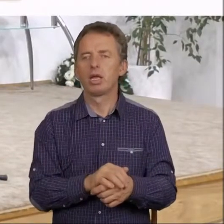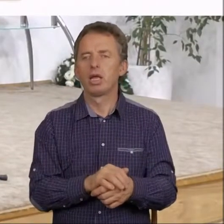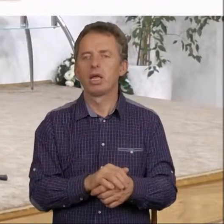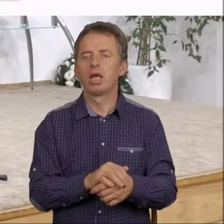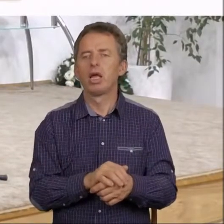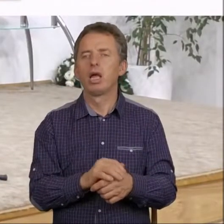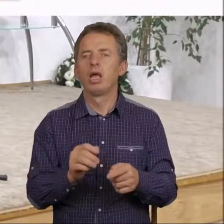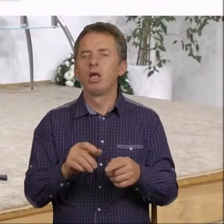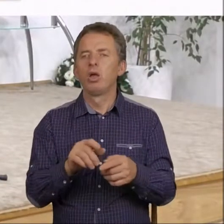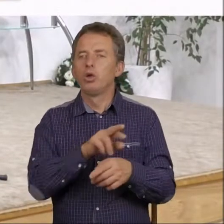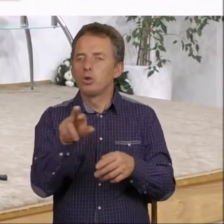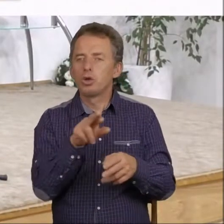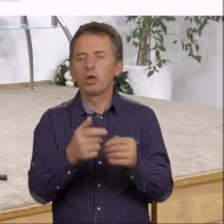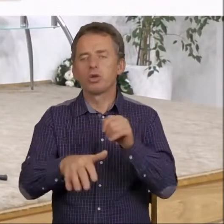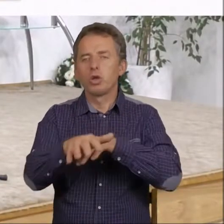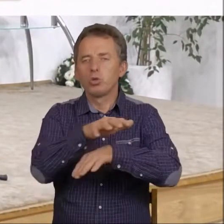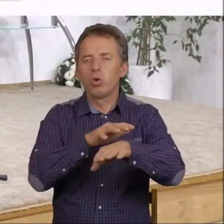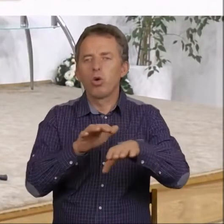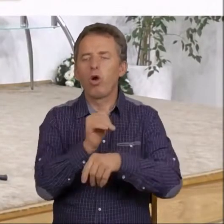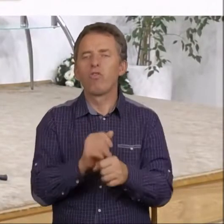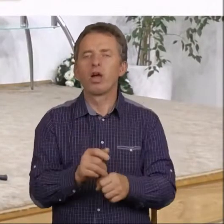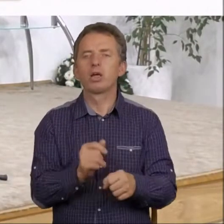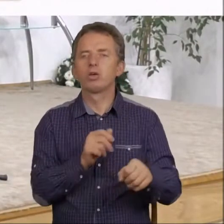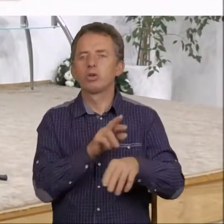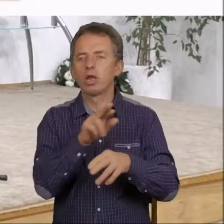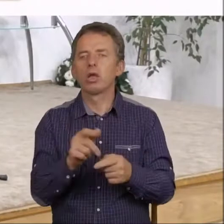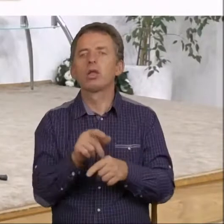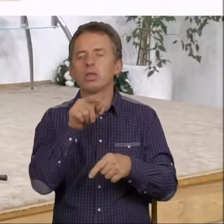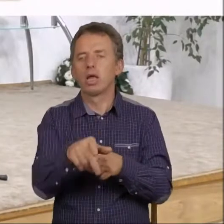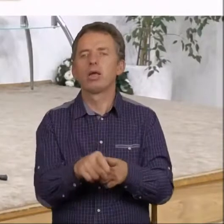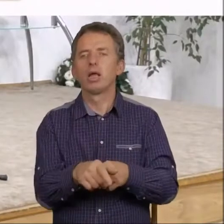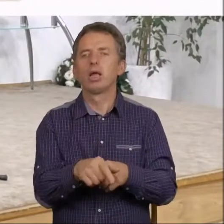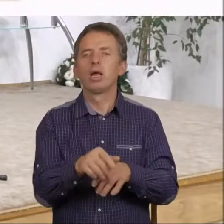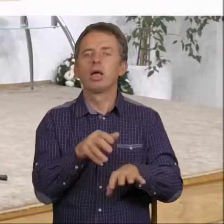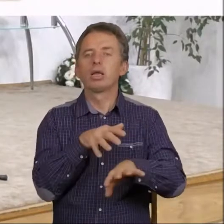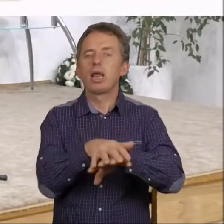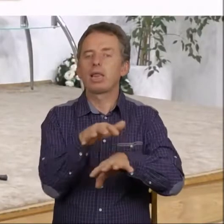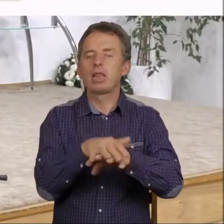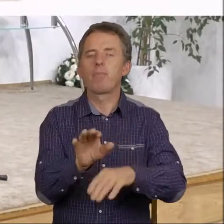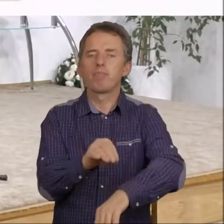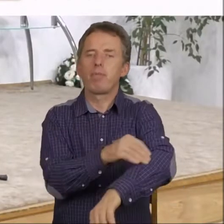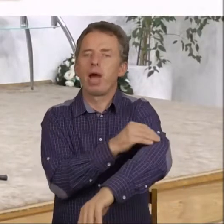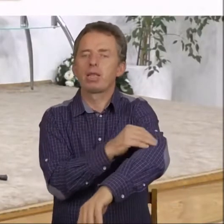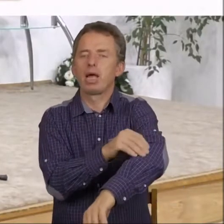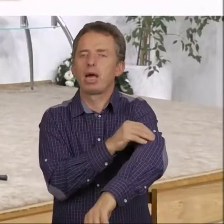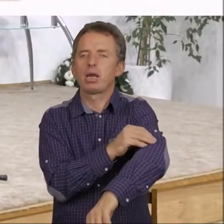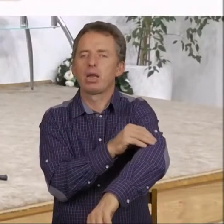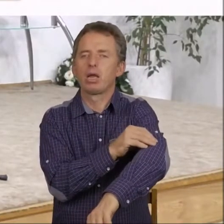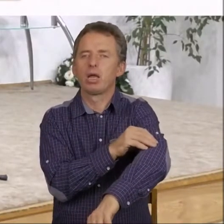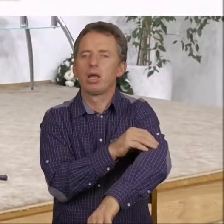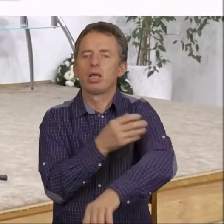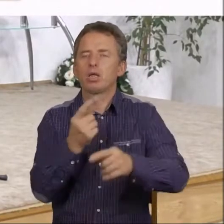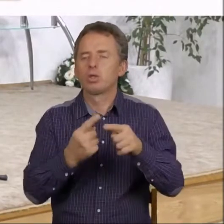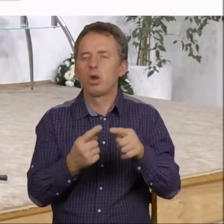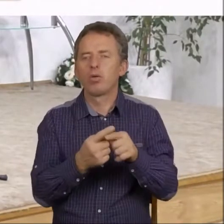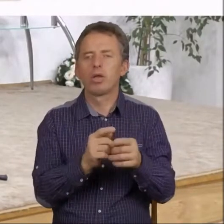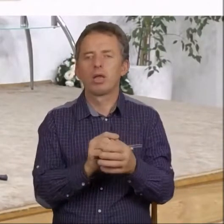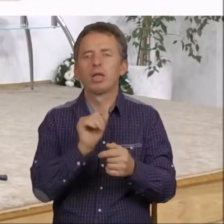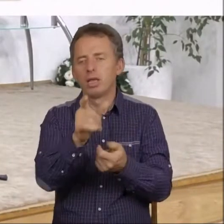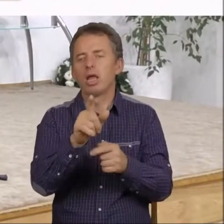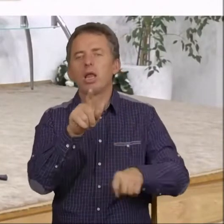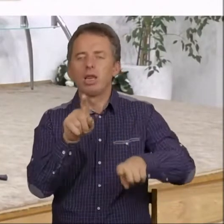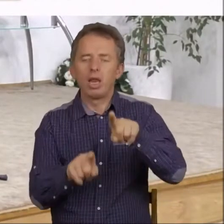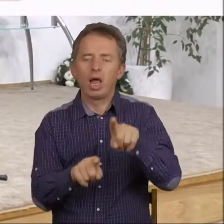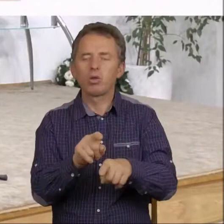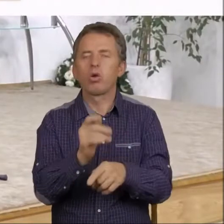elementu duchowego, no z elementem tym czysto materialnym. Jedno i drugim jest, jakiej natury